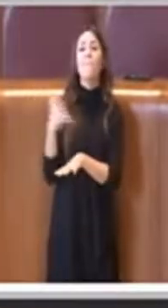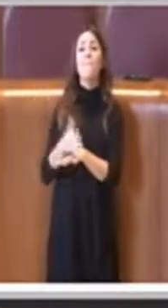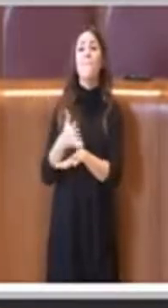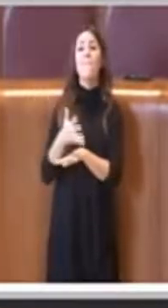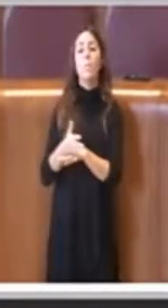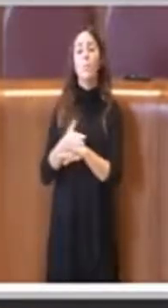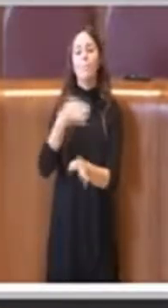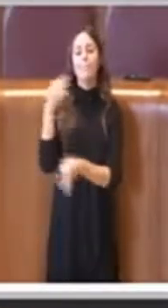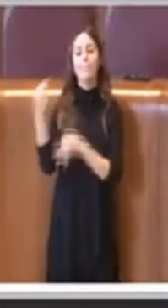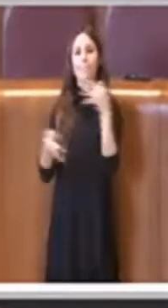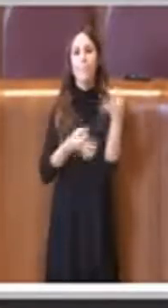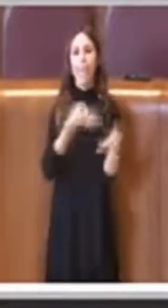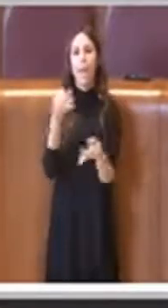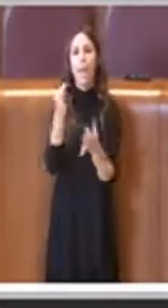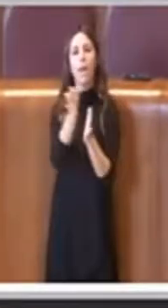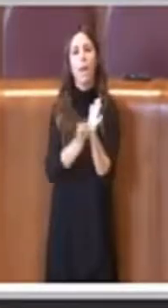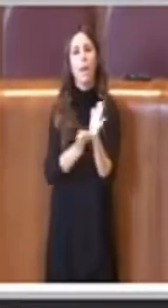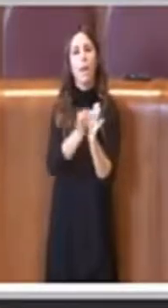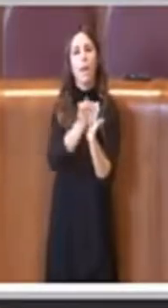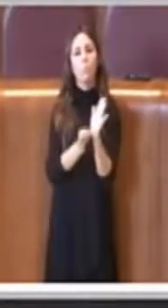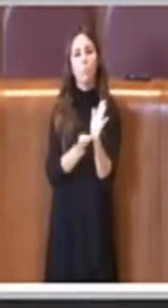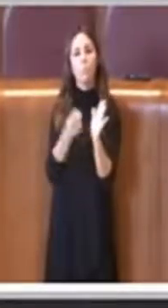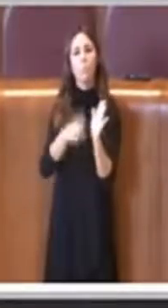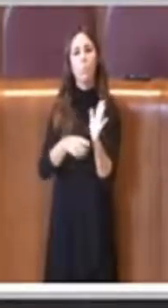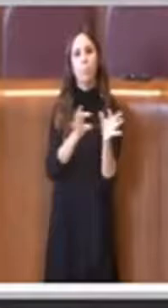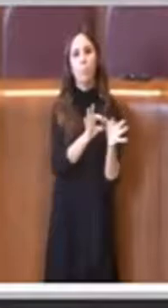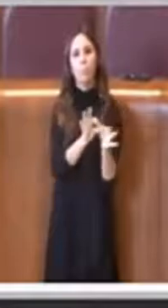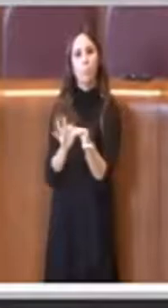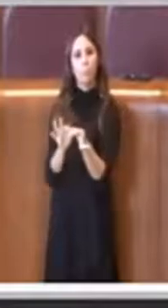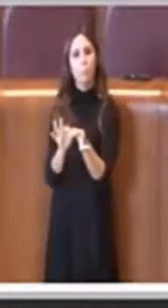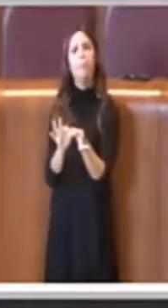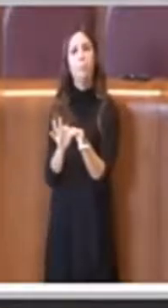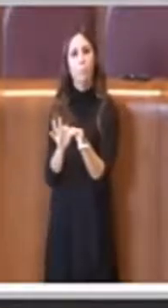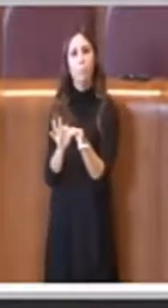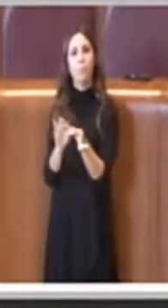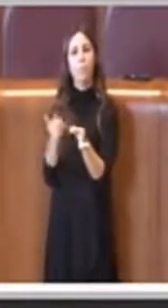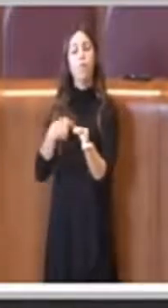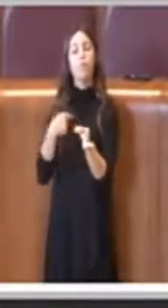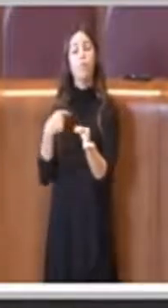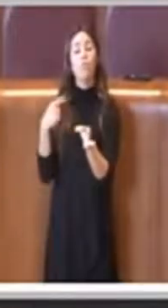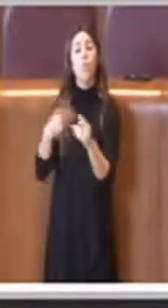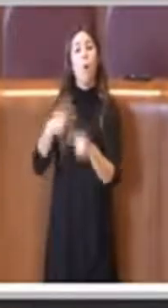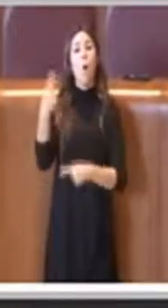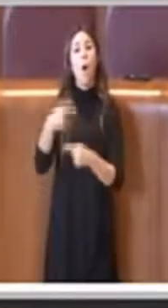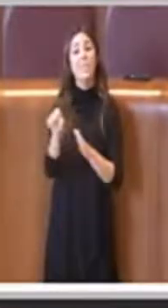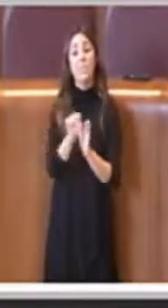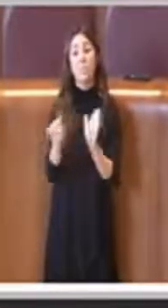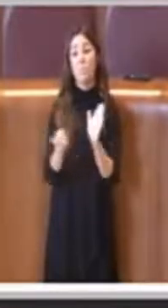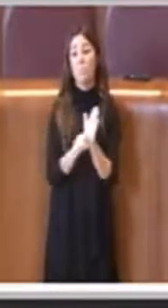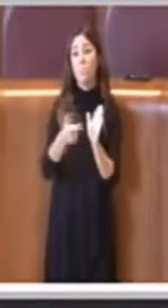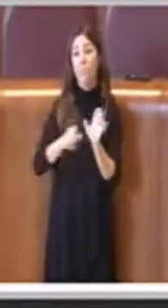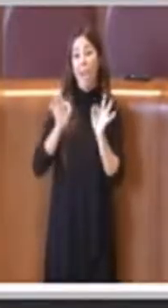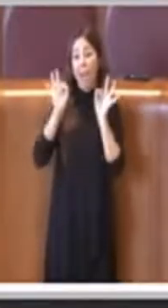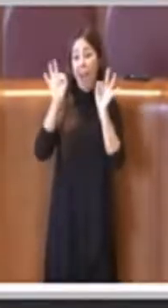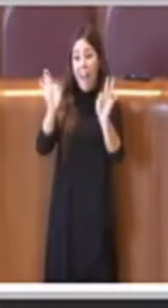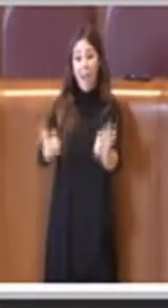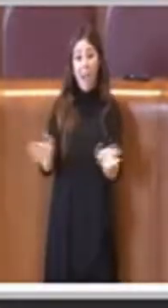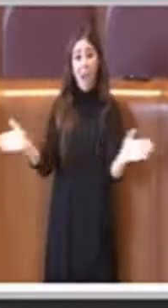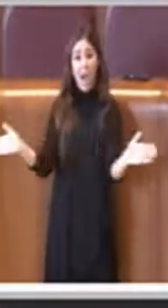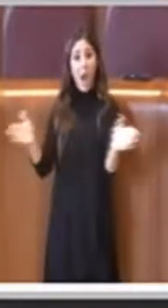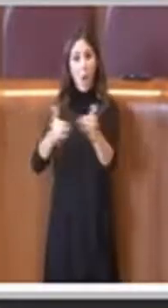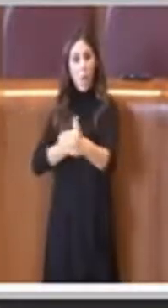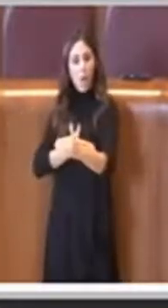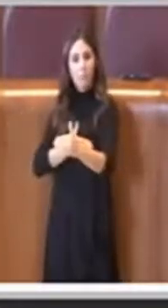regolamento sulle botticelle, è una giornata storica perché arriviamo in aula dopo un